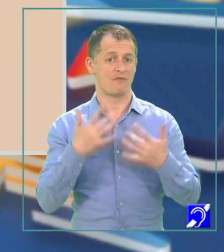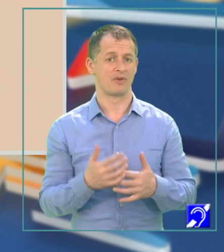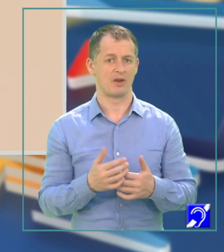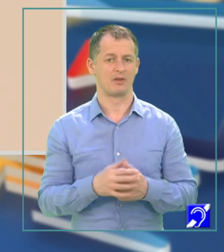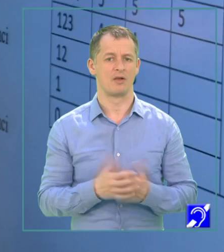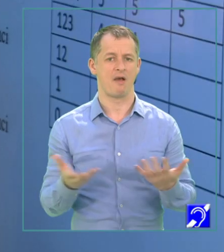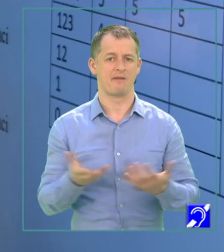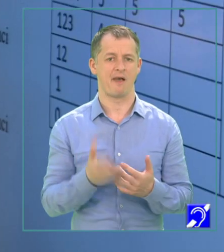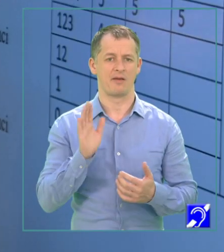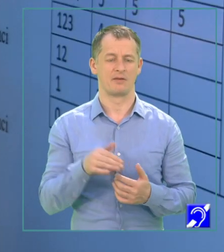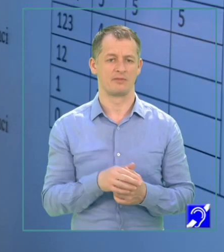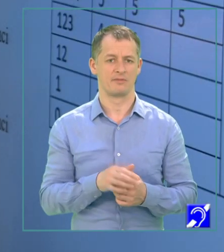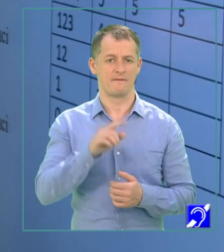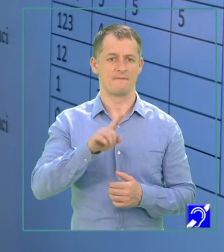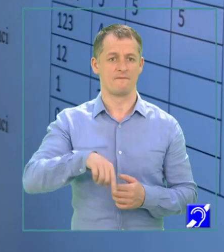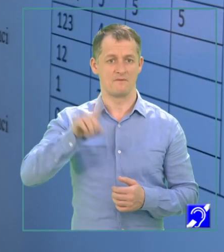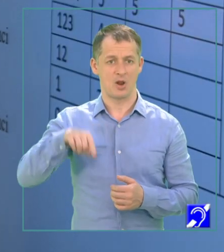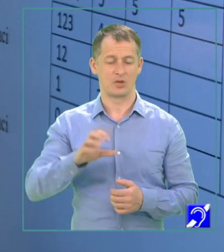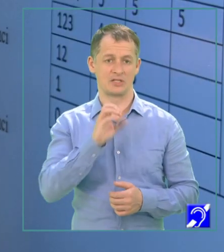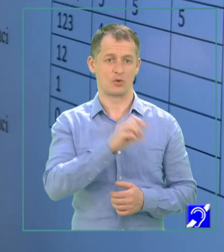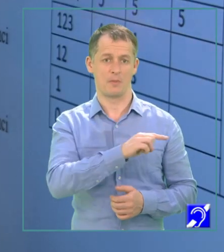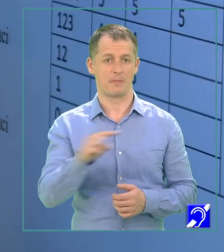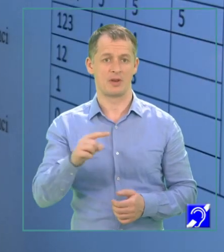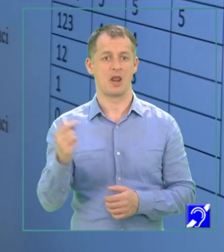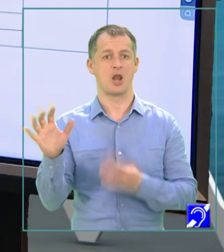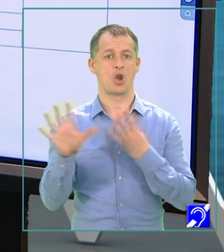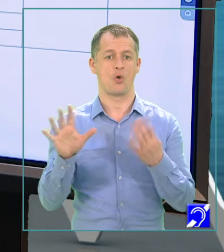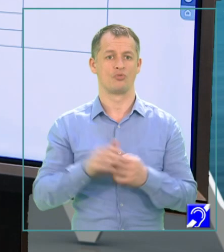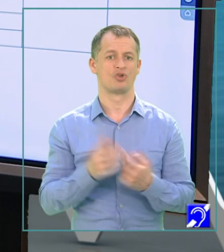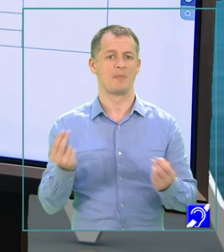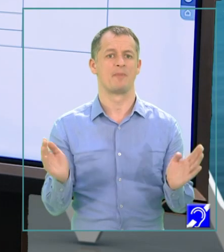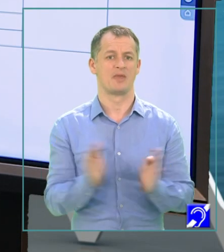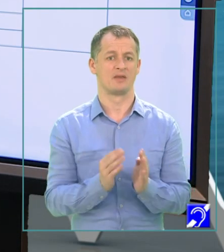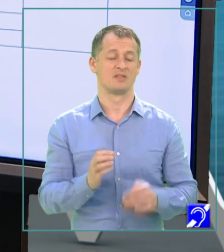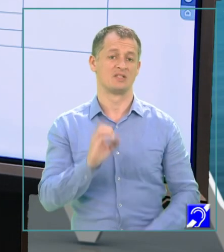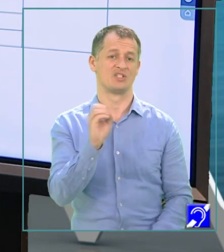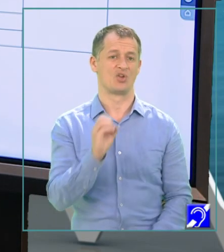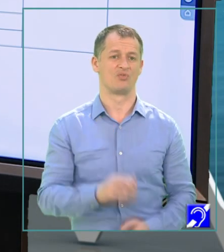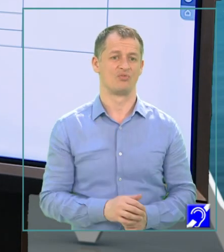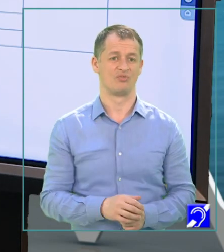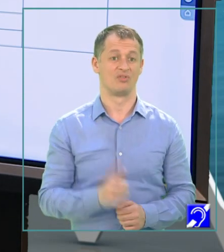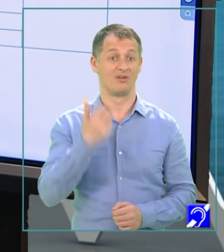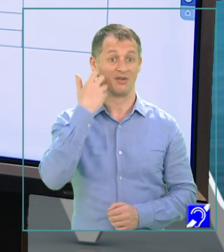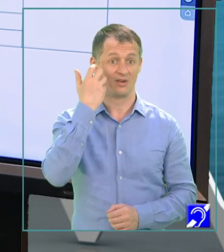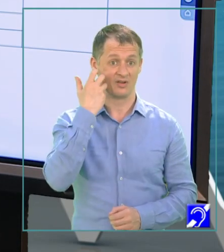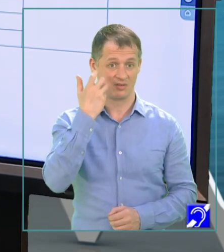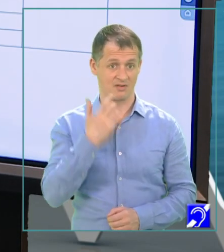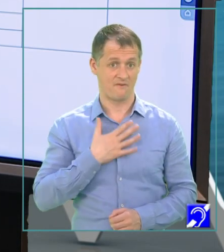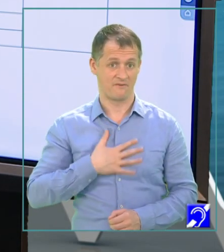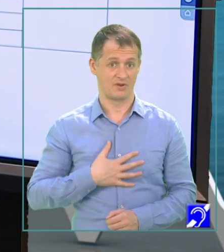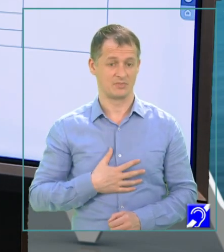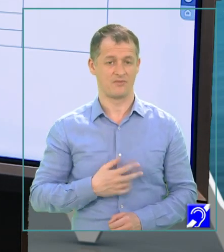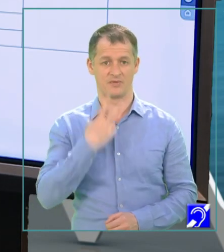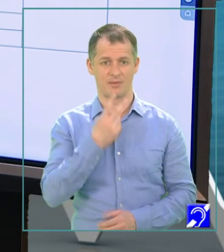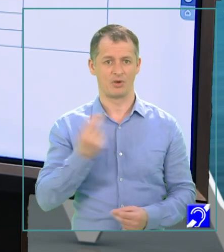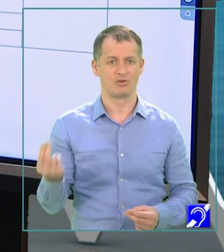are valori de la 0 până la 9 și atunci cea mai mică valoare este 0. Atunci când vrem să vedem